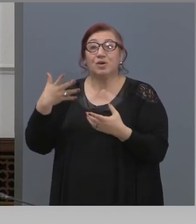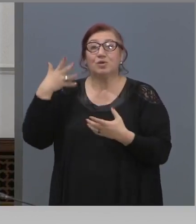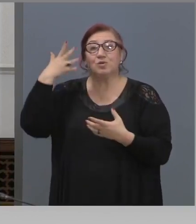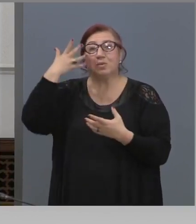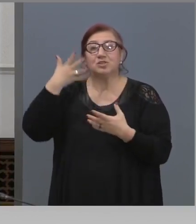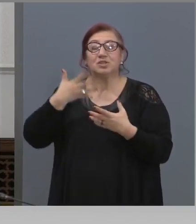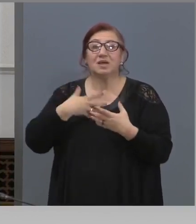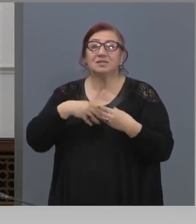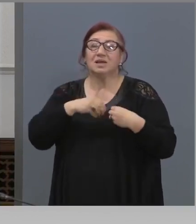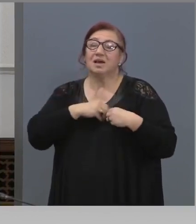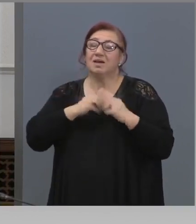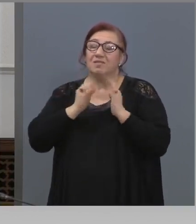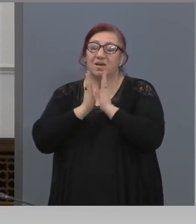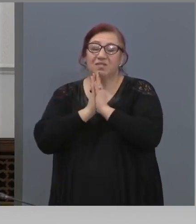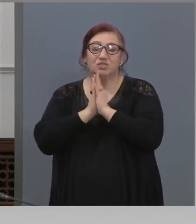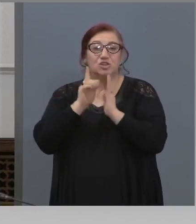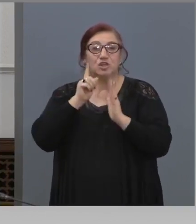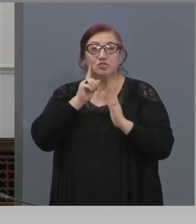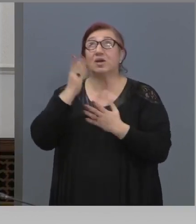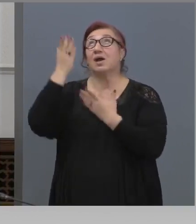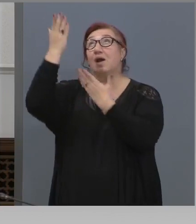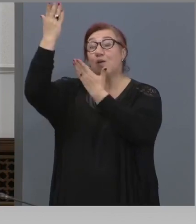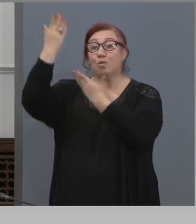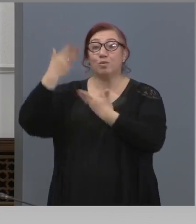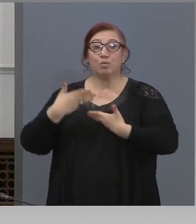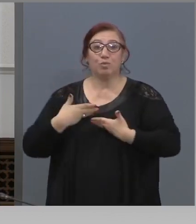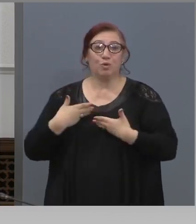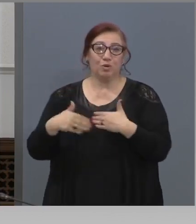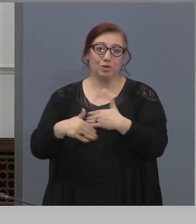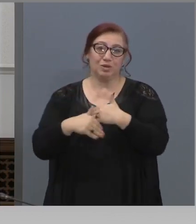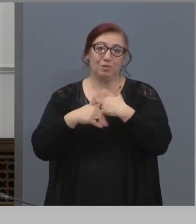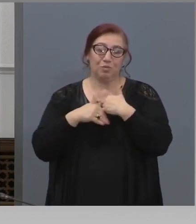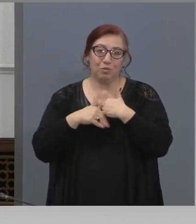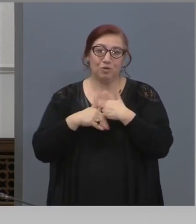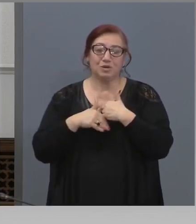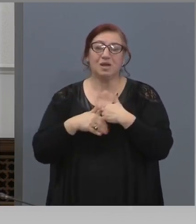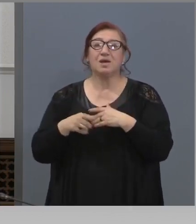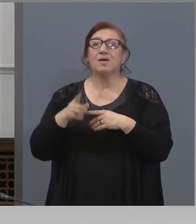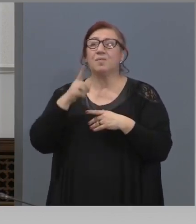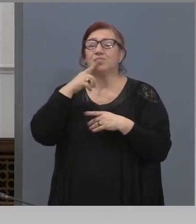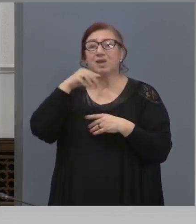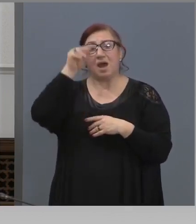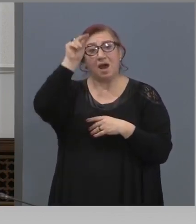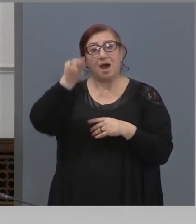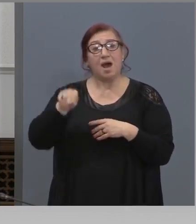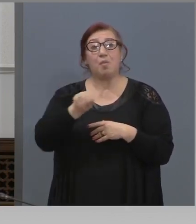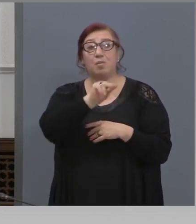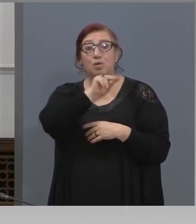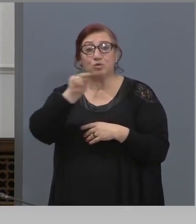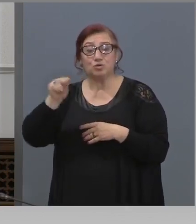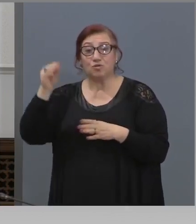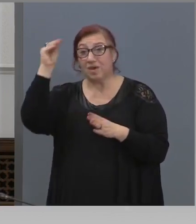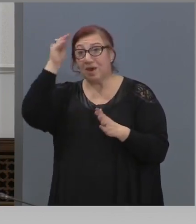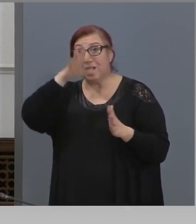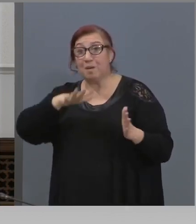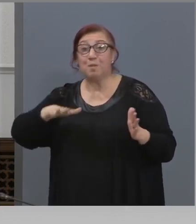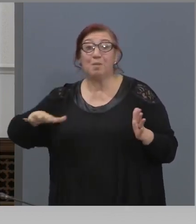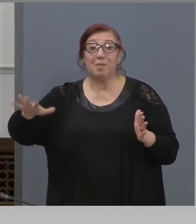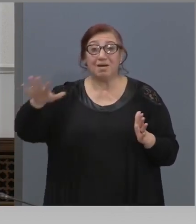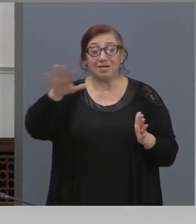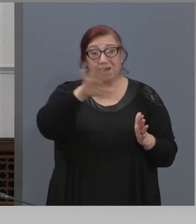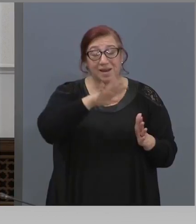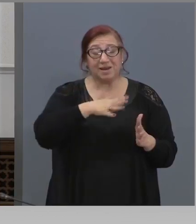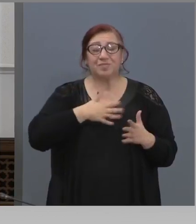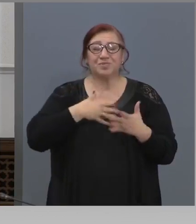вярвящият човек, ние да не му го вземем сега в този голям празник. Господ да помага, да благослови нашата страна, нашия прекрасен народ,